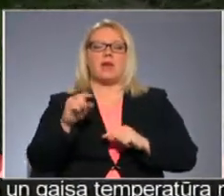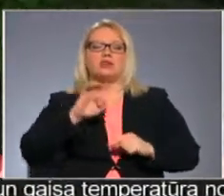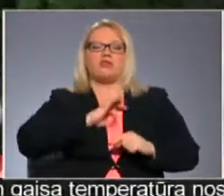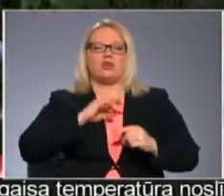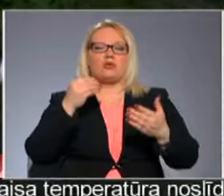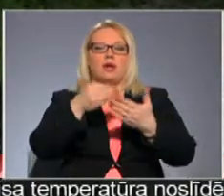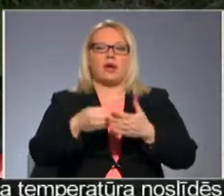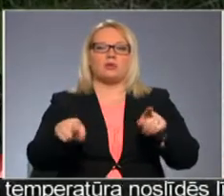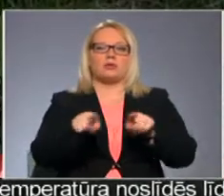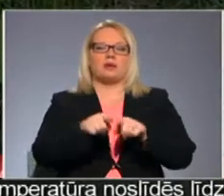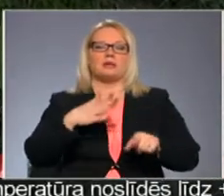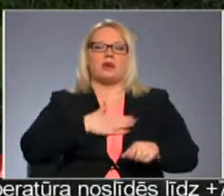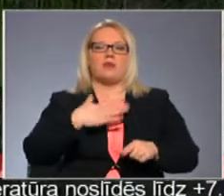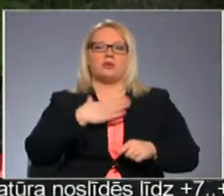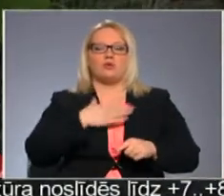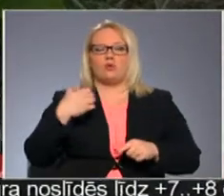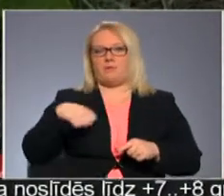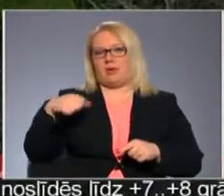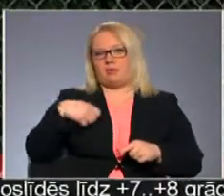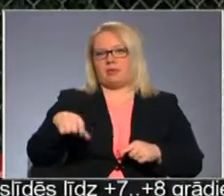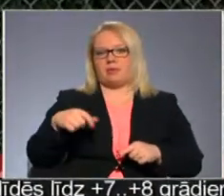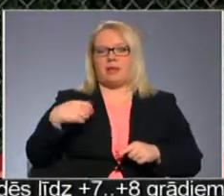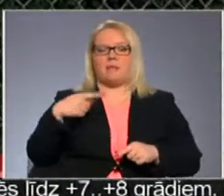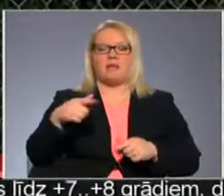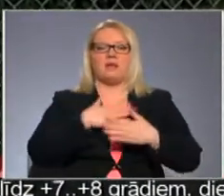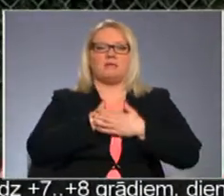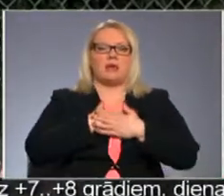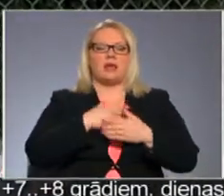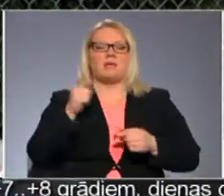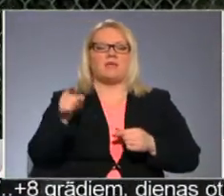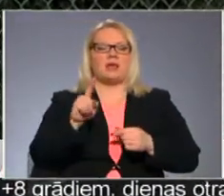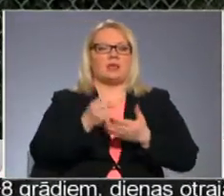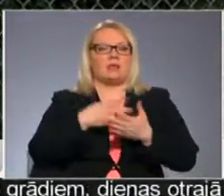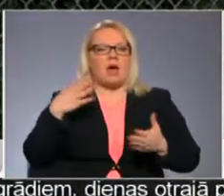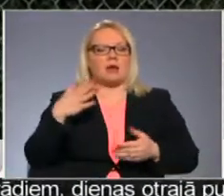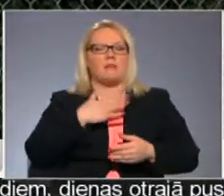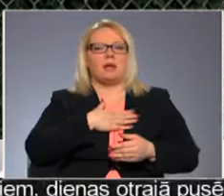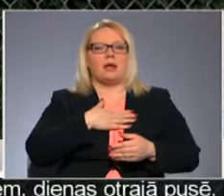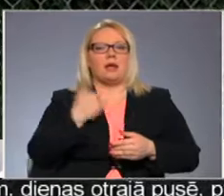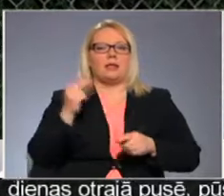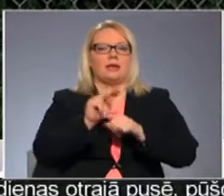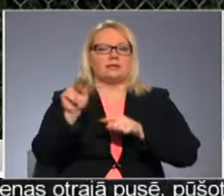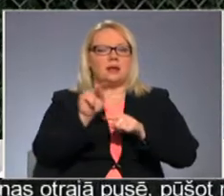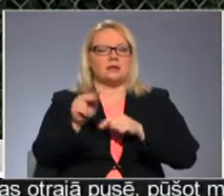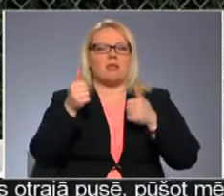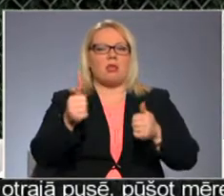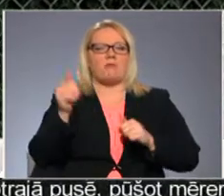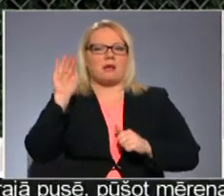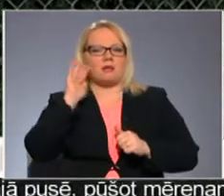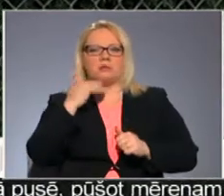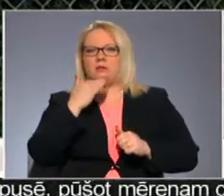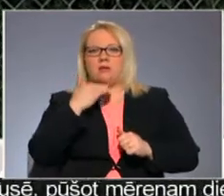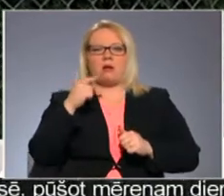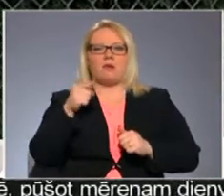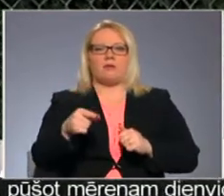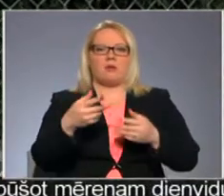iegādātos arī savai suņu meitenēji. Man viņa ir mīla, man viņa ir dārda, man viņa ir izdresēta, viņa mani labi klausā, es negribētu,